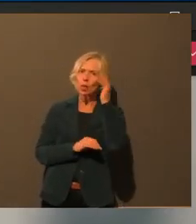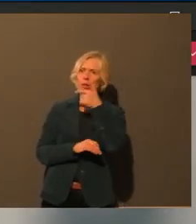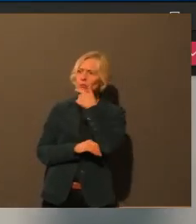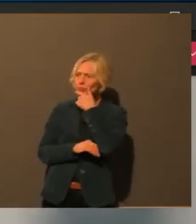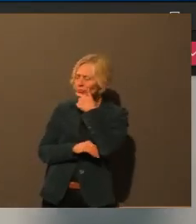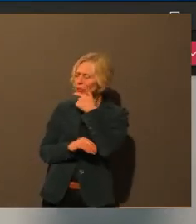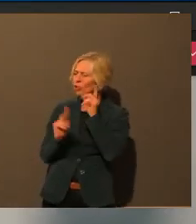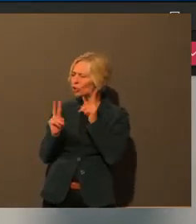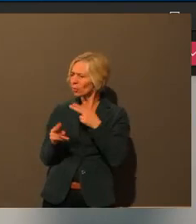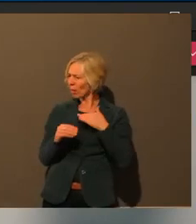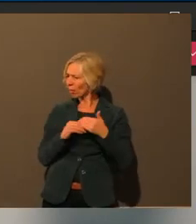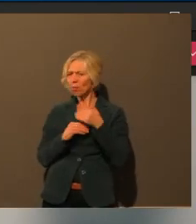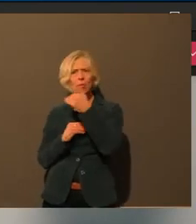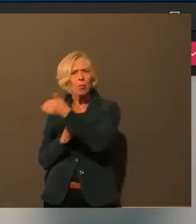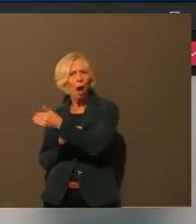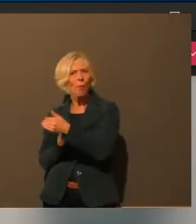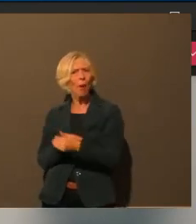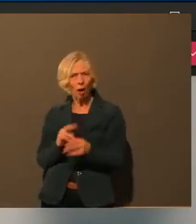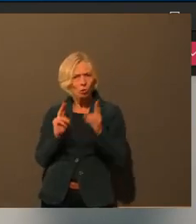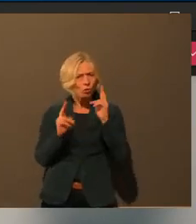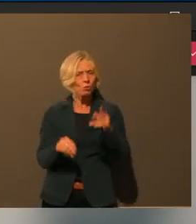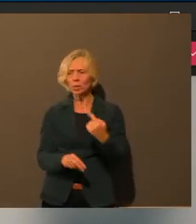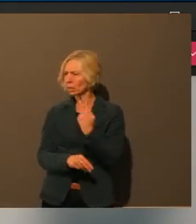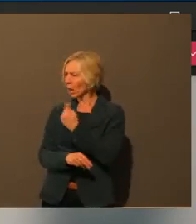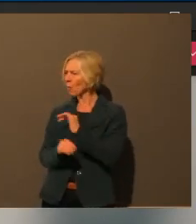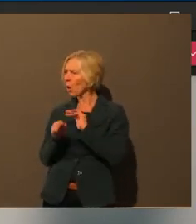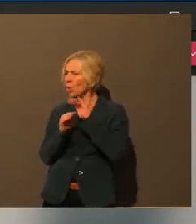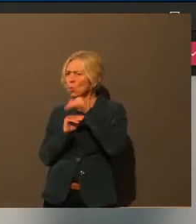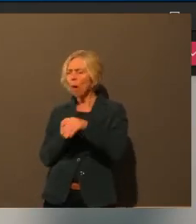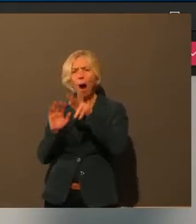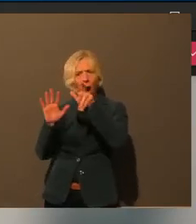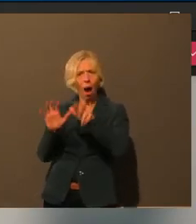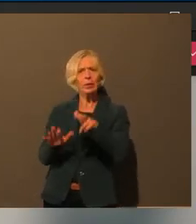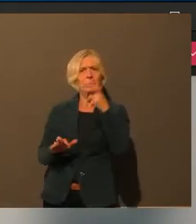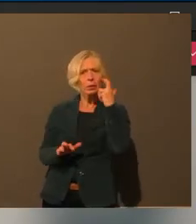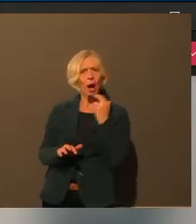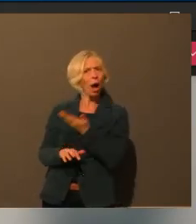die Nachbarin, die schon über 80 ist. Die habe ich schon lange nicht mehr gesehen.